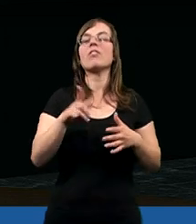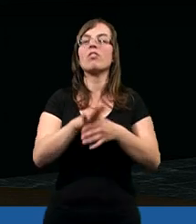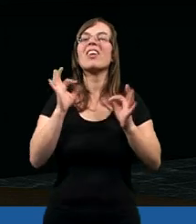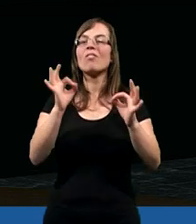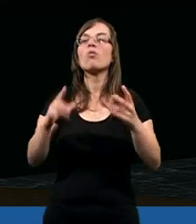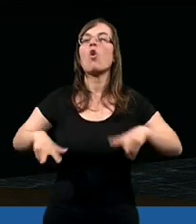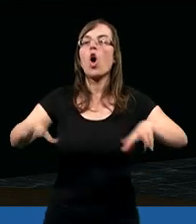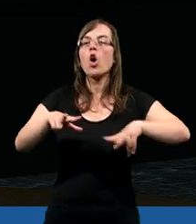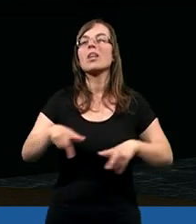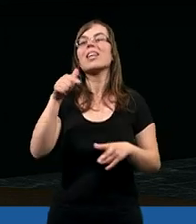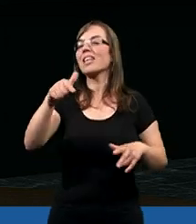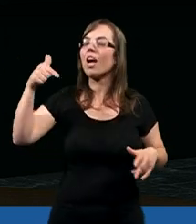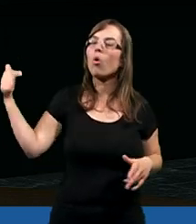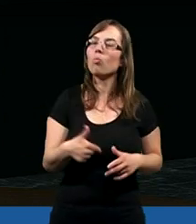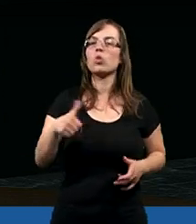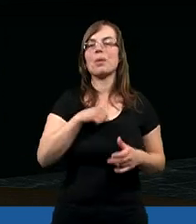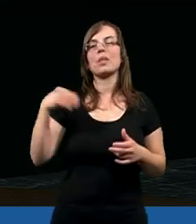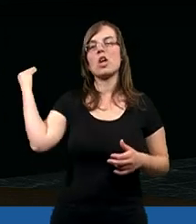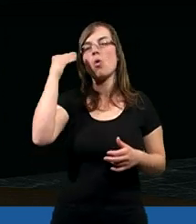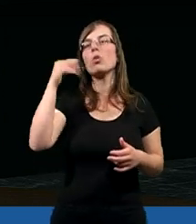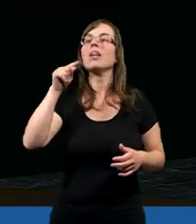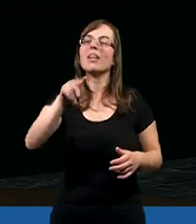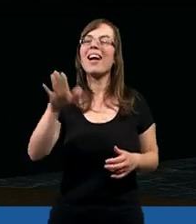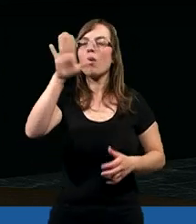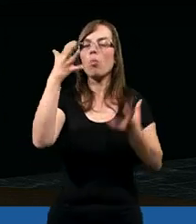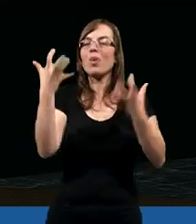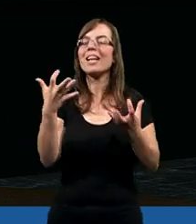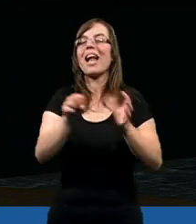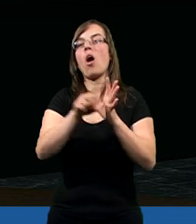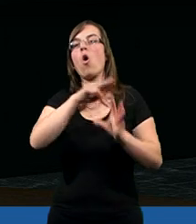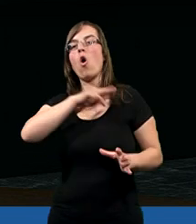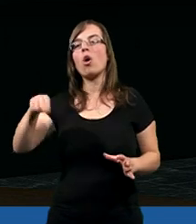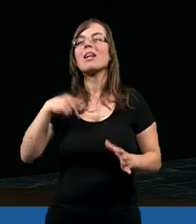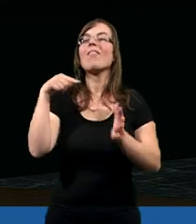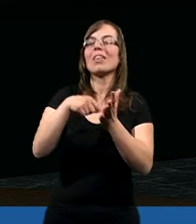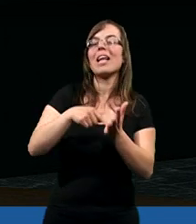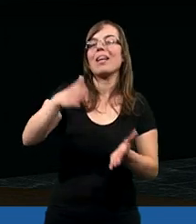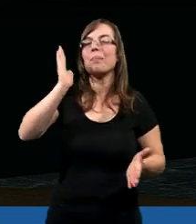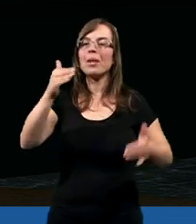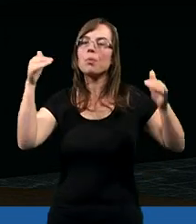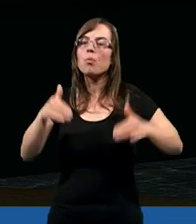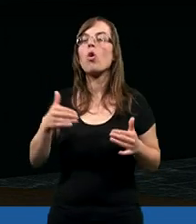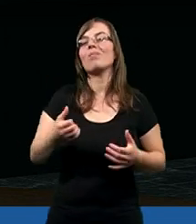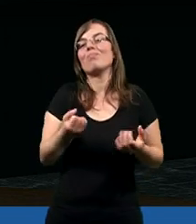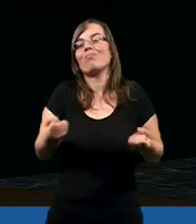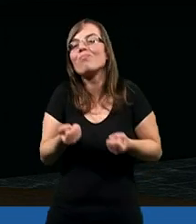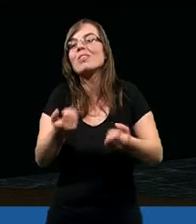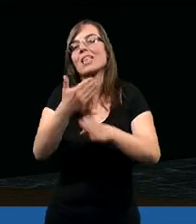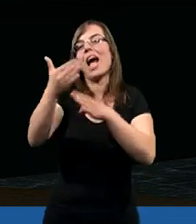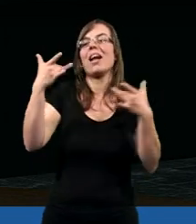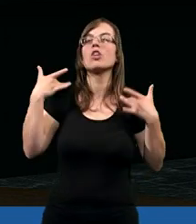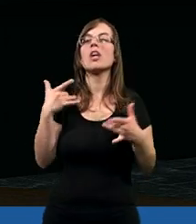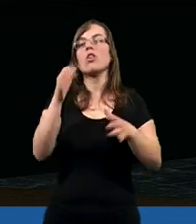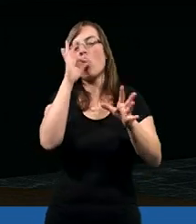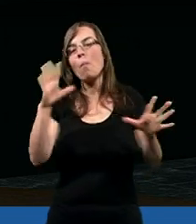zwłaszcza w rodzinach. Tego musimy się uczyć. Tego Bóg chce od nas. Wtedy będziemy mogli znieść różne rzeczy